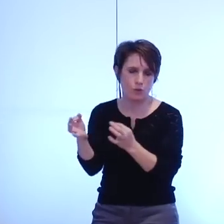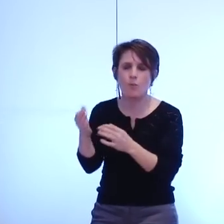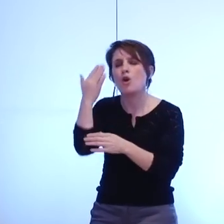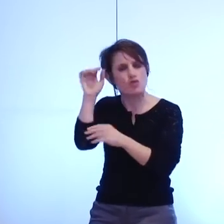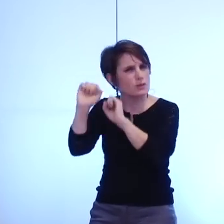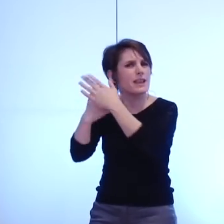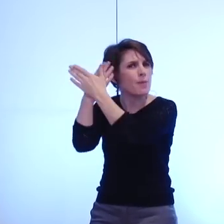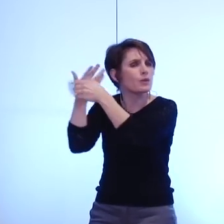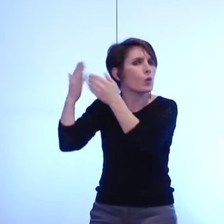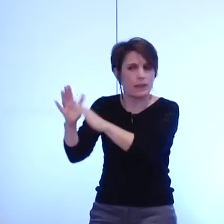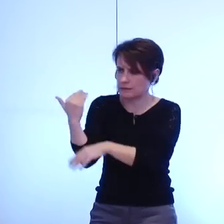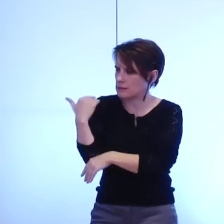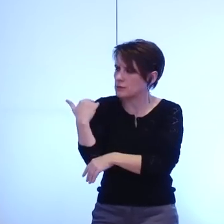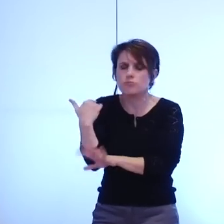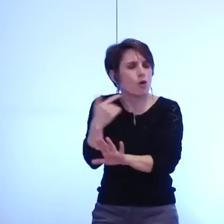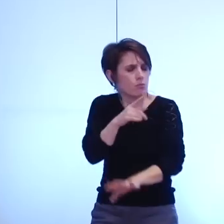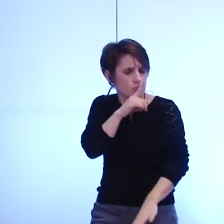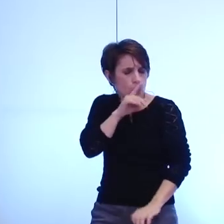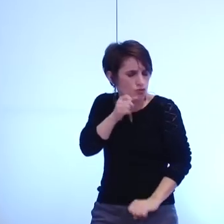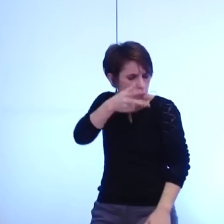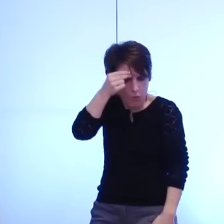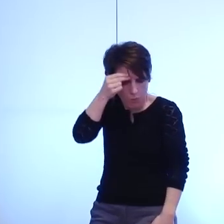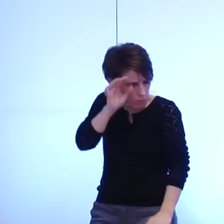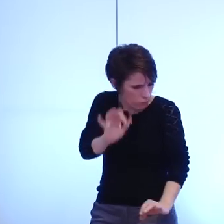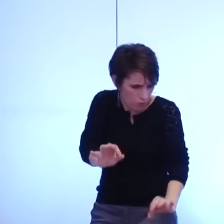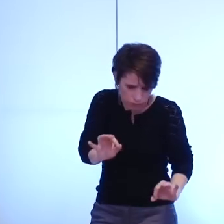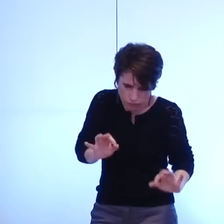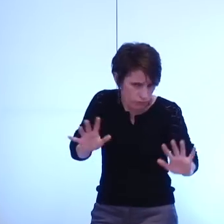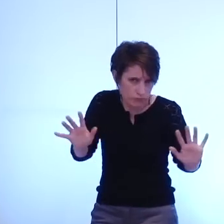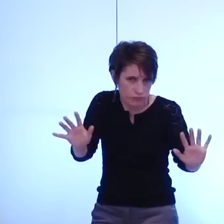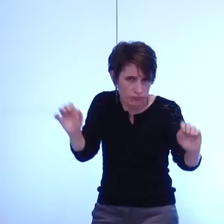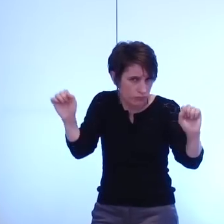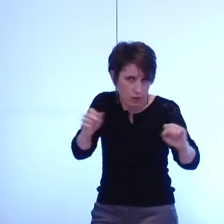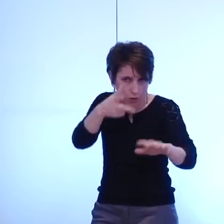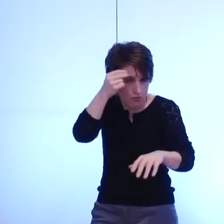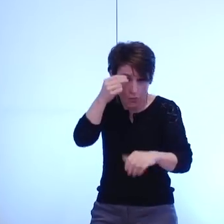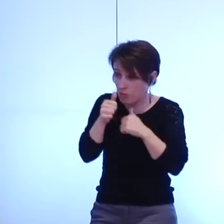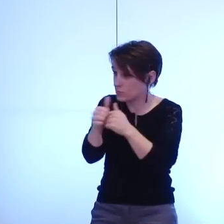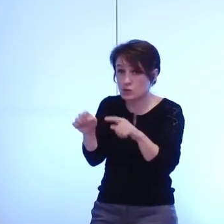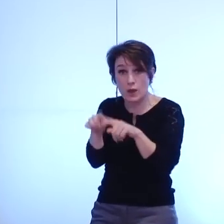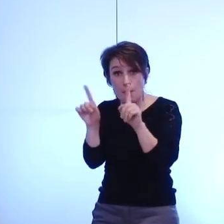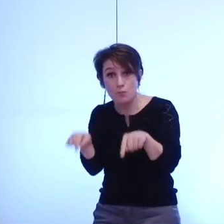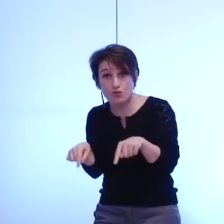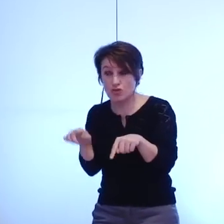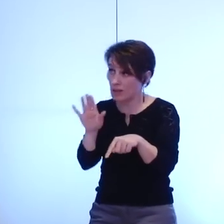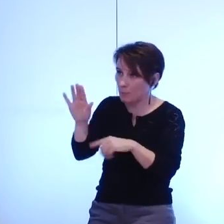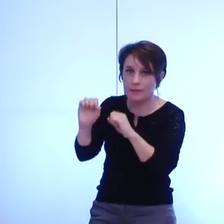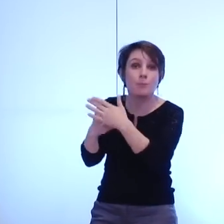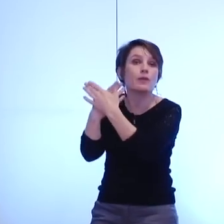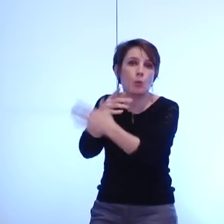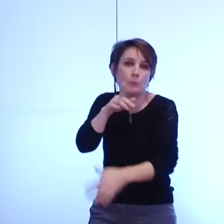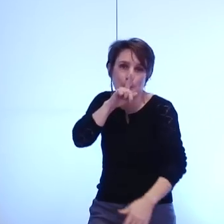je peux les comprendre et je les comprends même tout à fait étant donné la structure budgétaire qui est celle de la métro